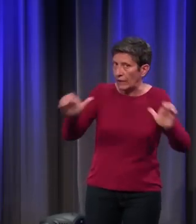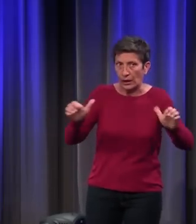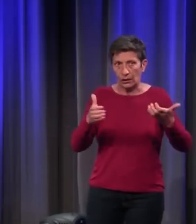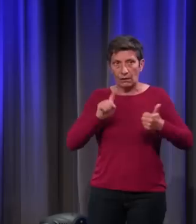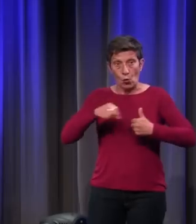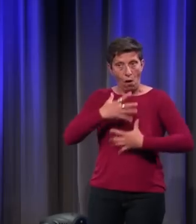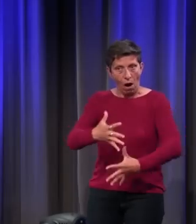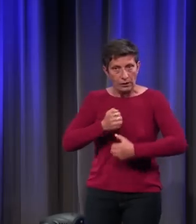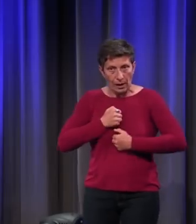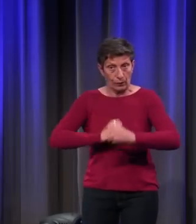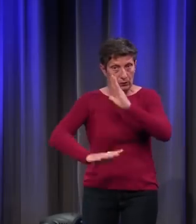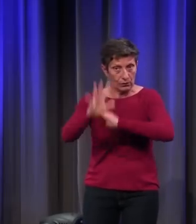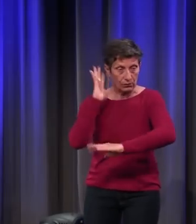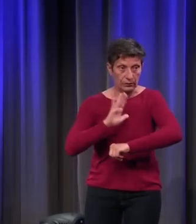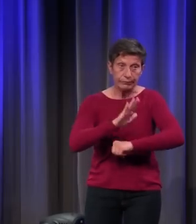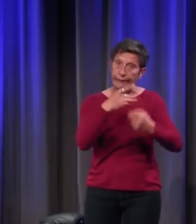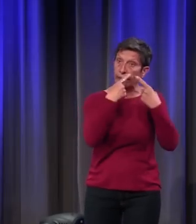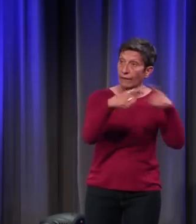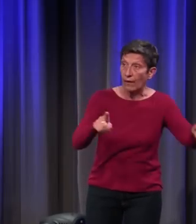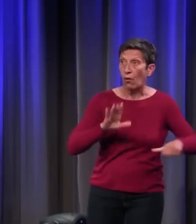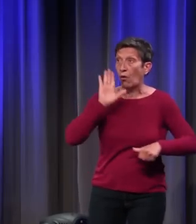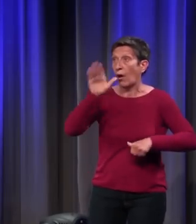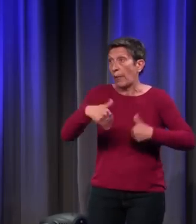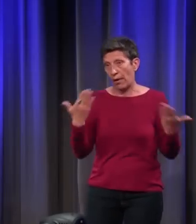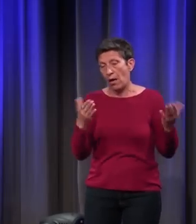accepter pour ne pas commettre d'anachronisme.